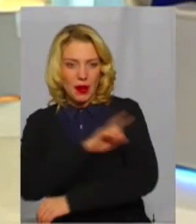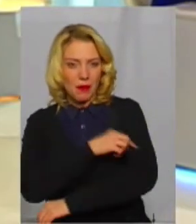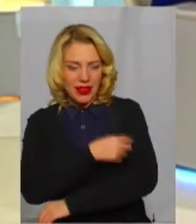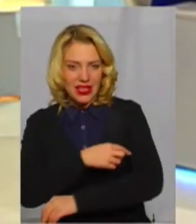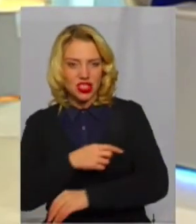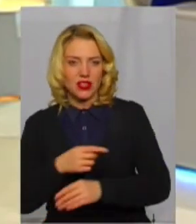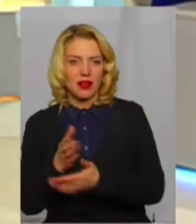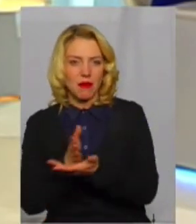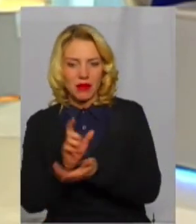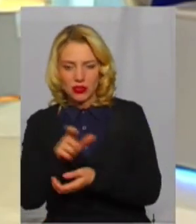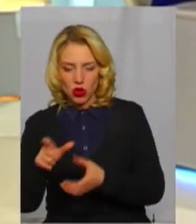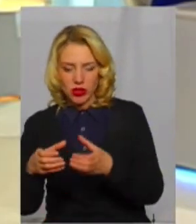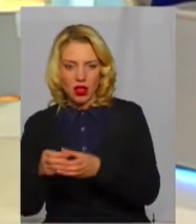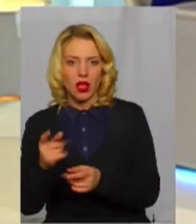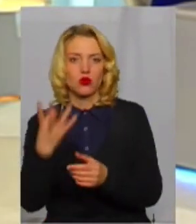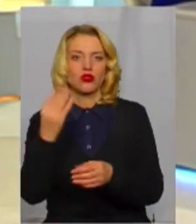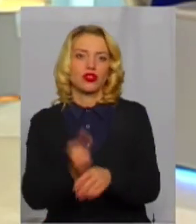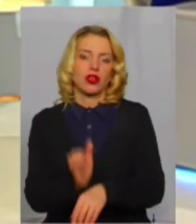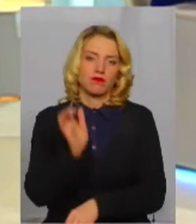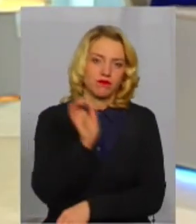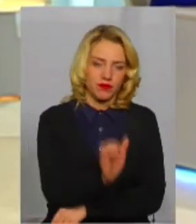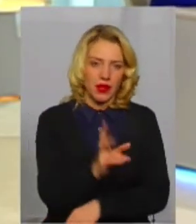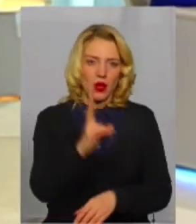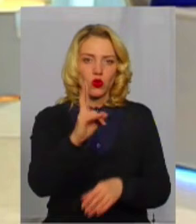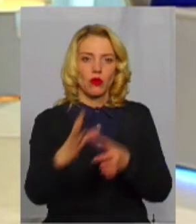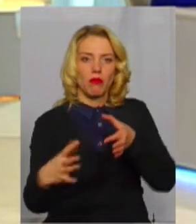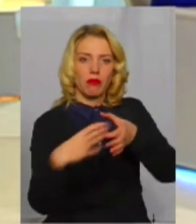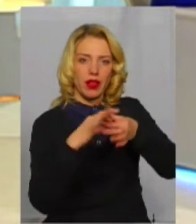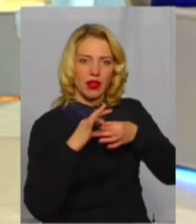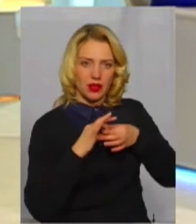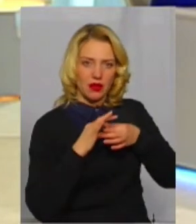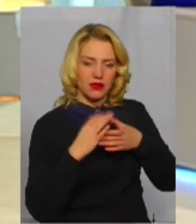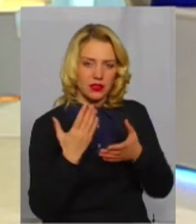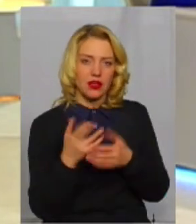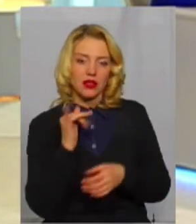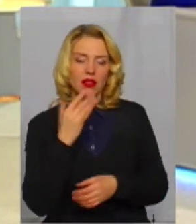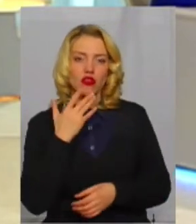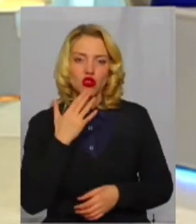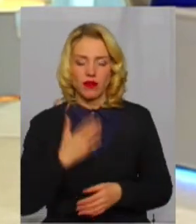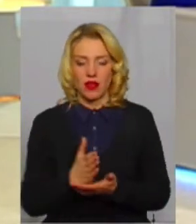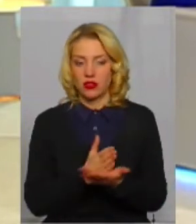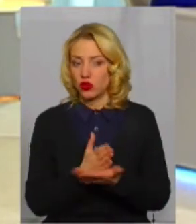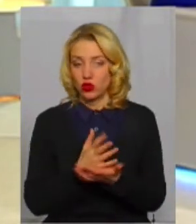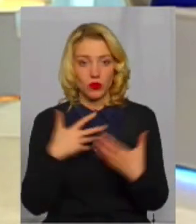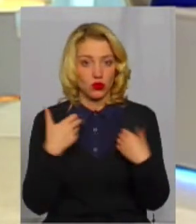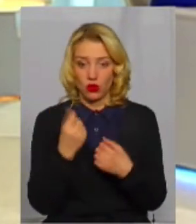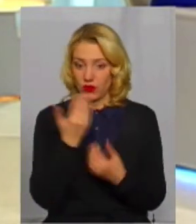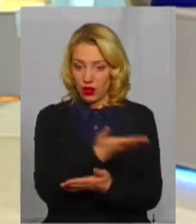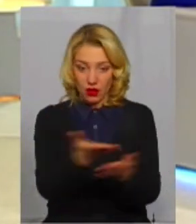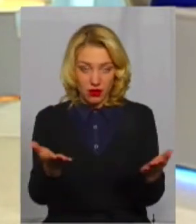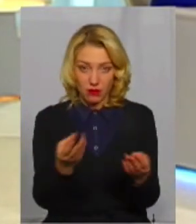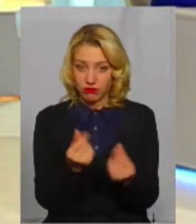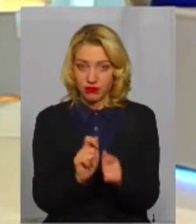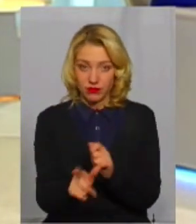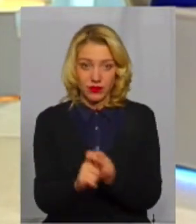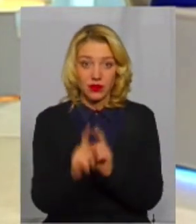тут ще треба буде на філію, на тих, що приєдналися, тому що Національна служба здоров'я їм нічого не буде оплачувати.